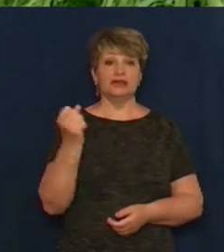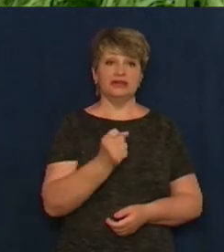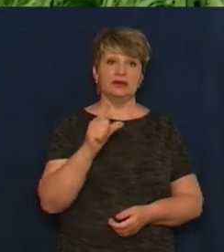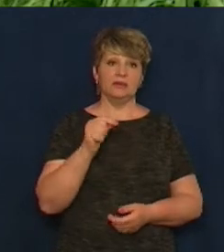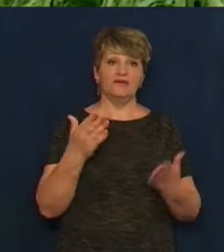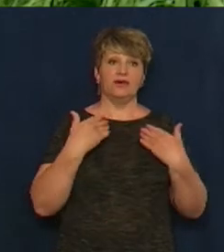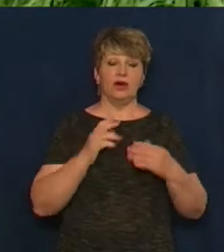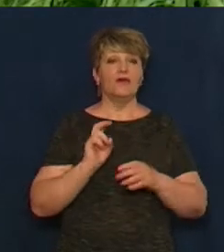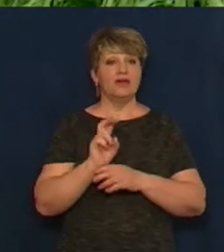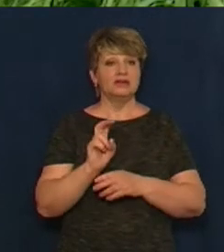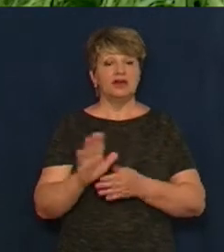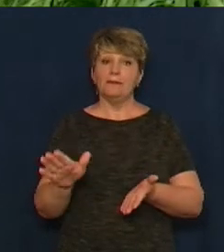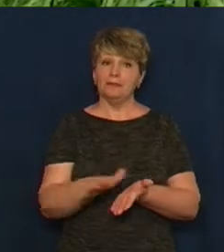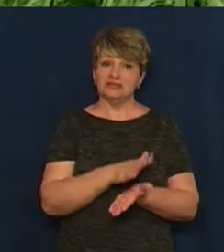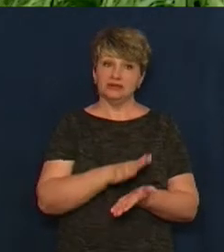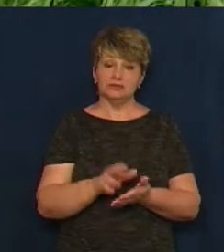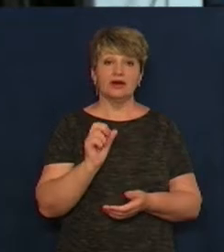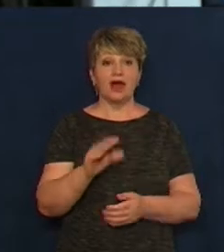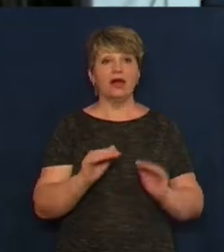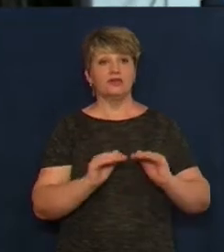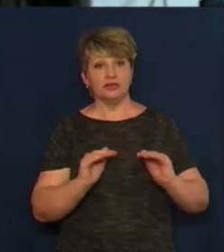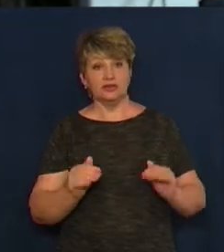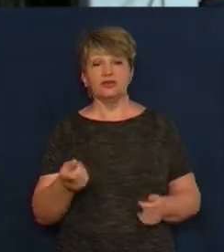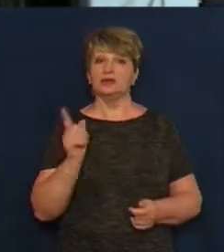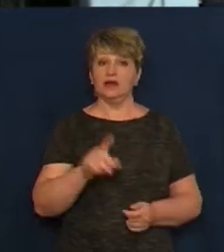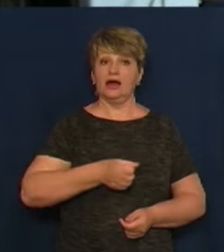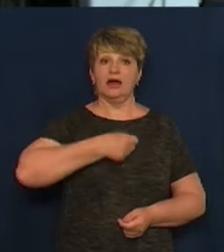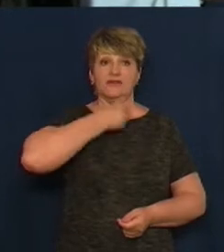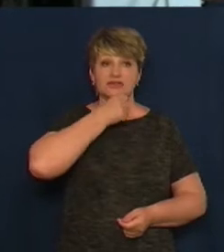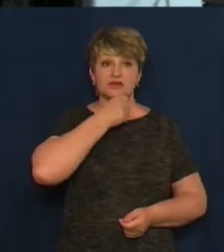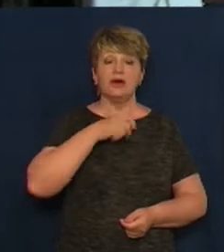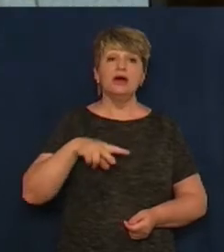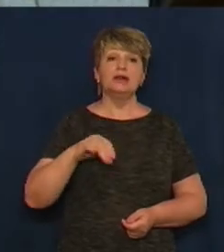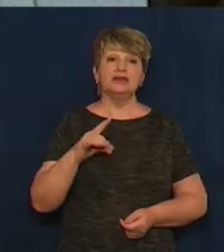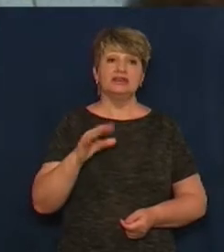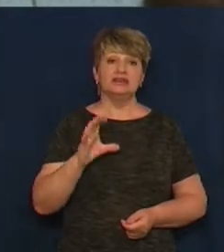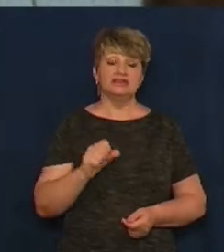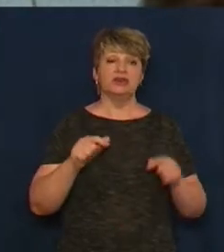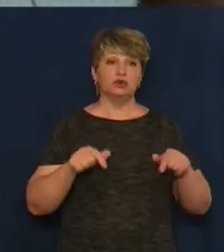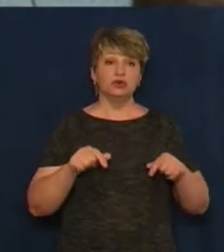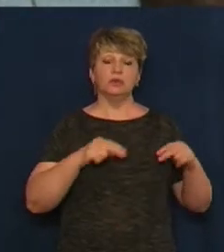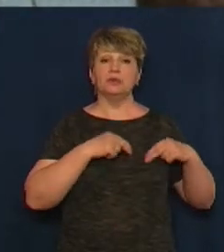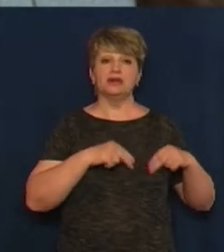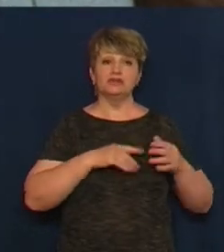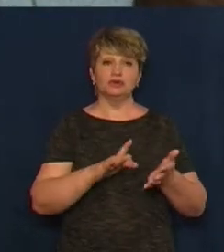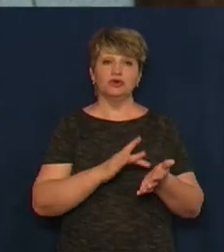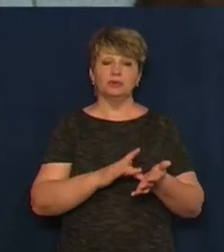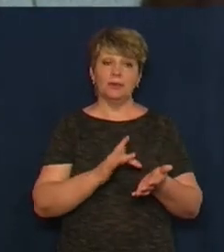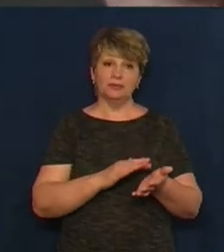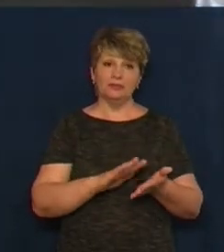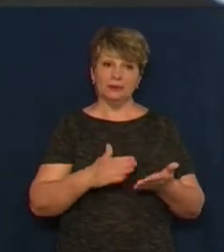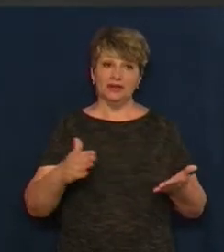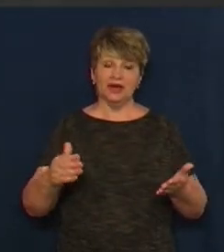відвідують її безкоштовно, як діти, так і дорослі. Лариса Стрикаль працює тут бібліотекарем, інструктором спортивної зали. Жінка розповідає, перед